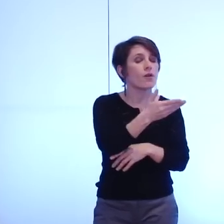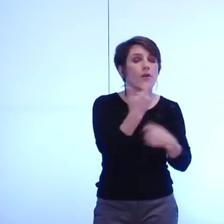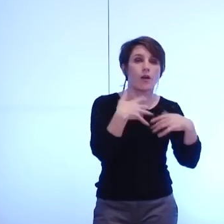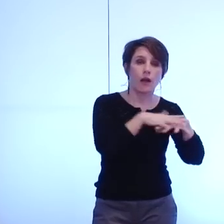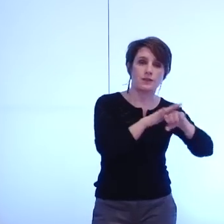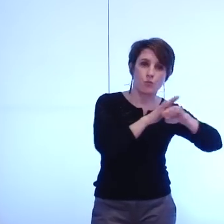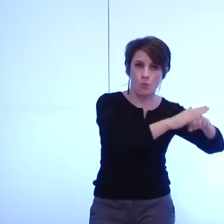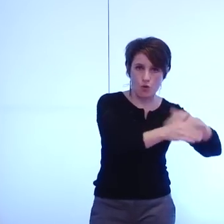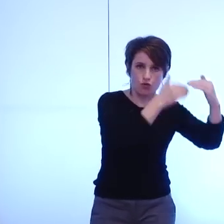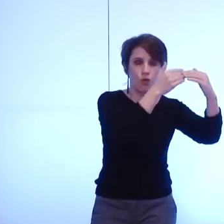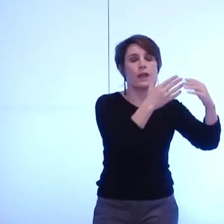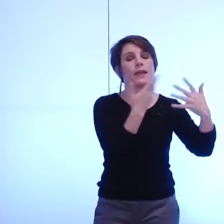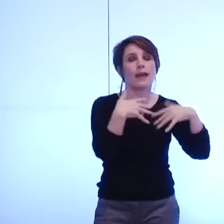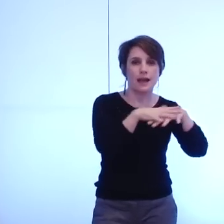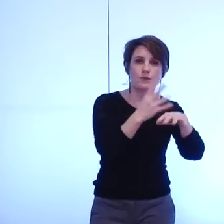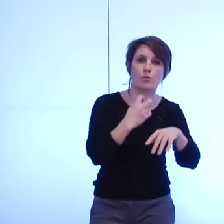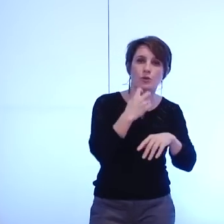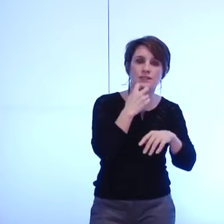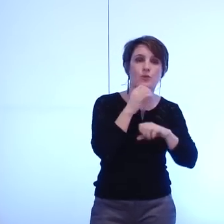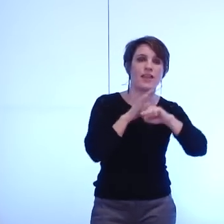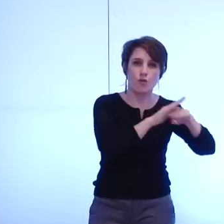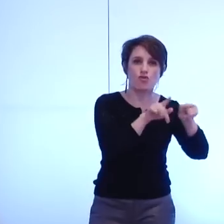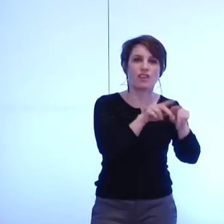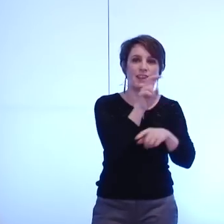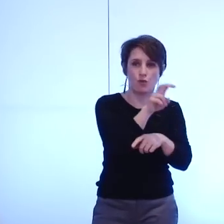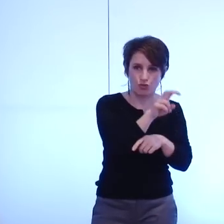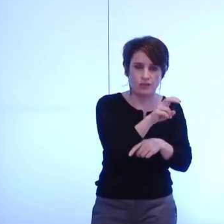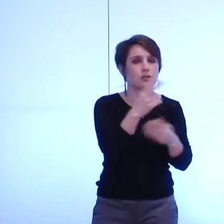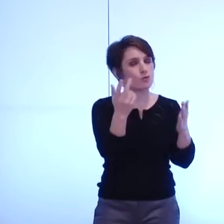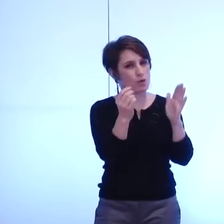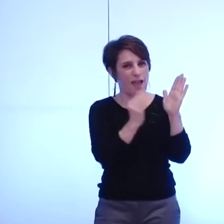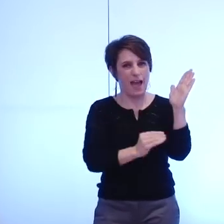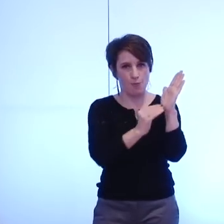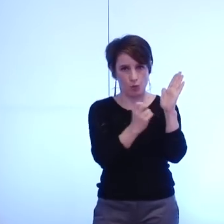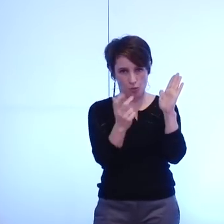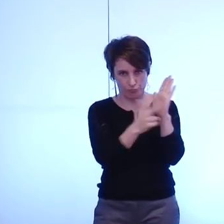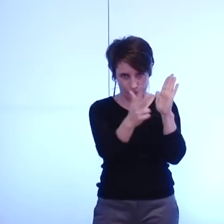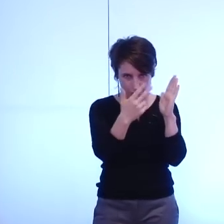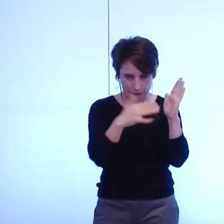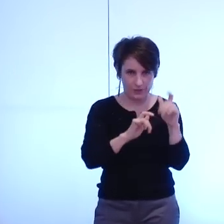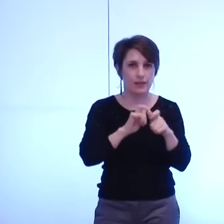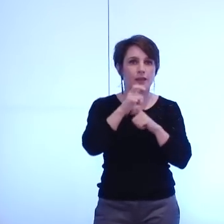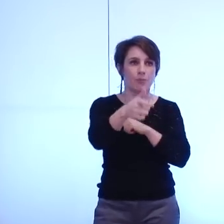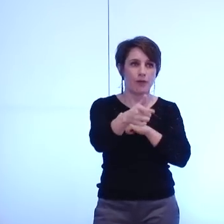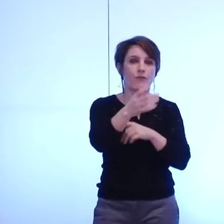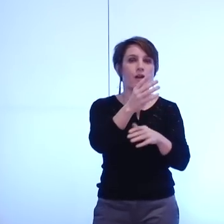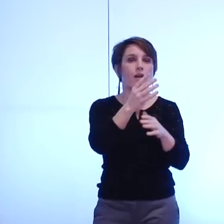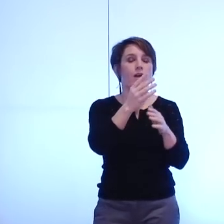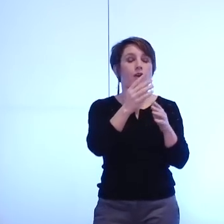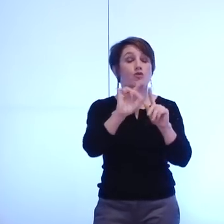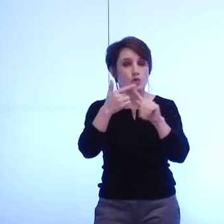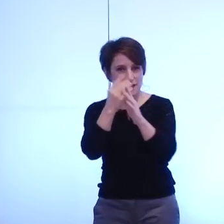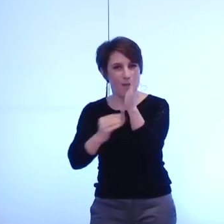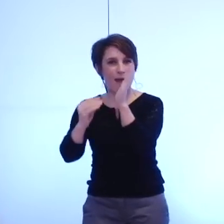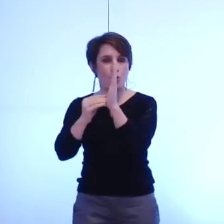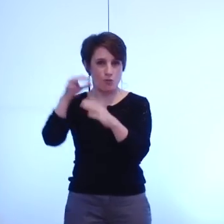rassemblement de gauche et de progrès rassemblement citoyen de la gauche et les écologistes cet amendement est donc adopté je mets l'amendement suivant aux voix